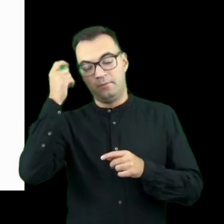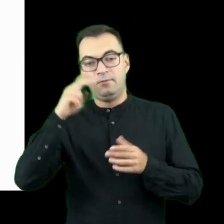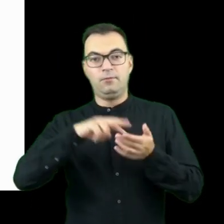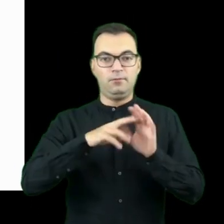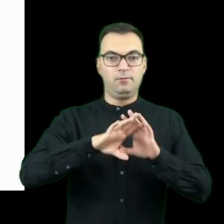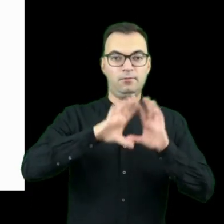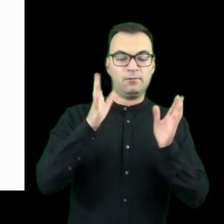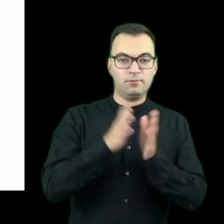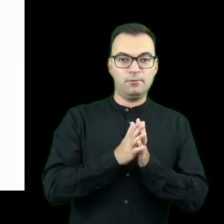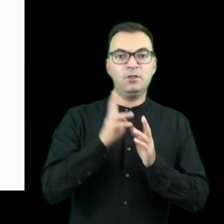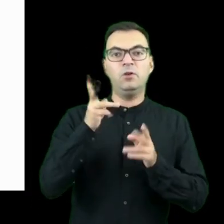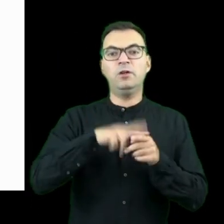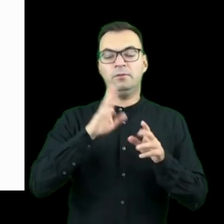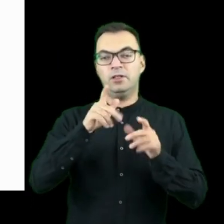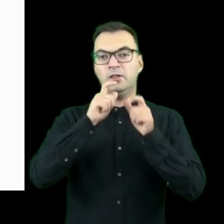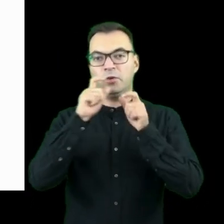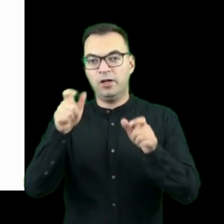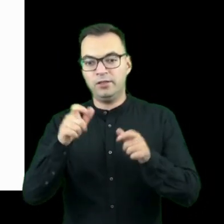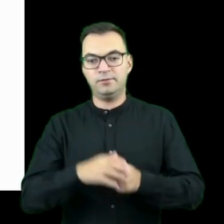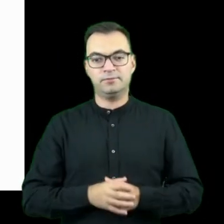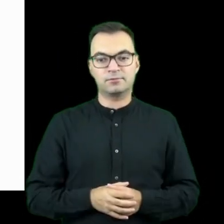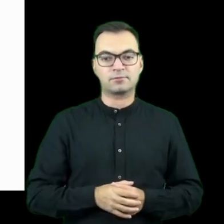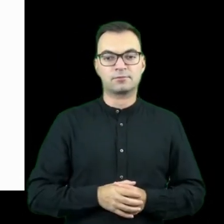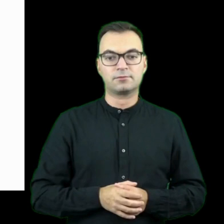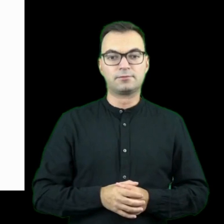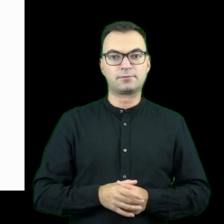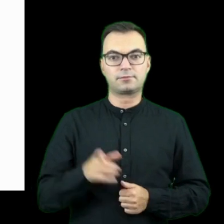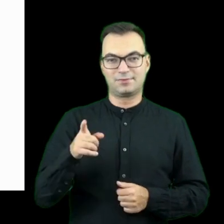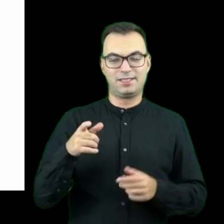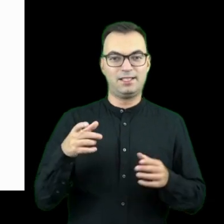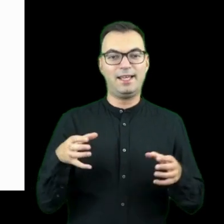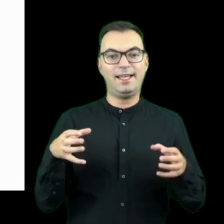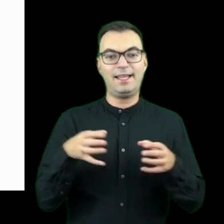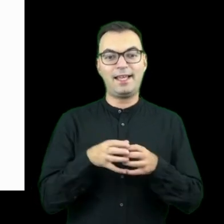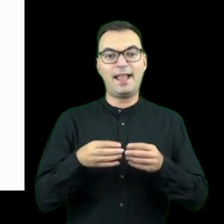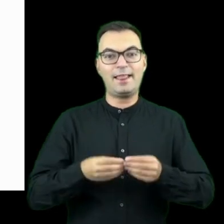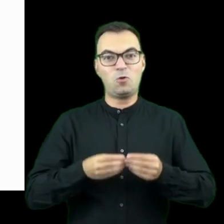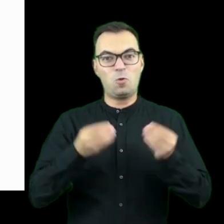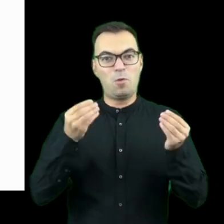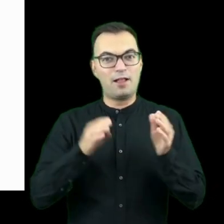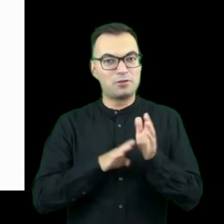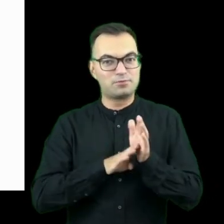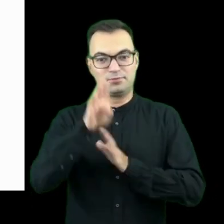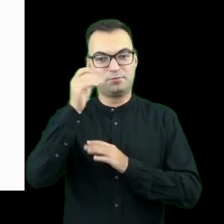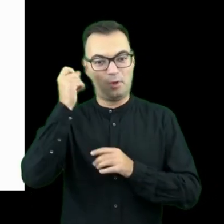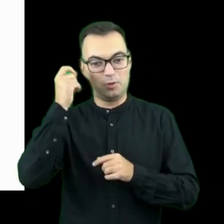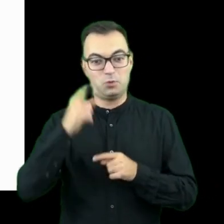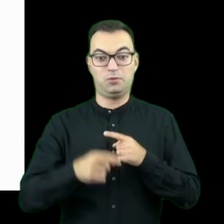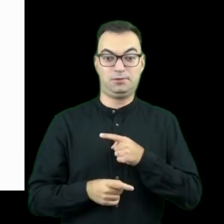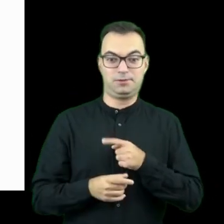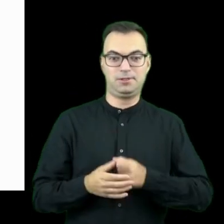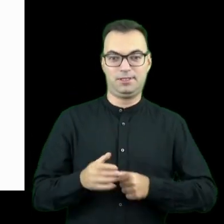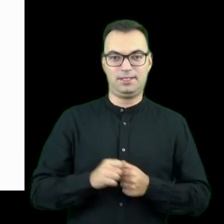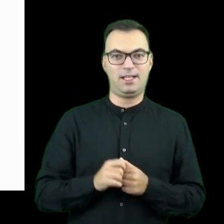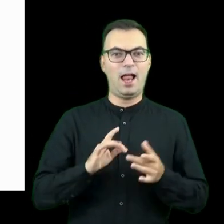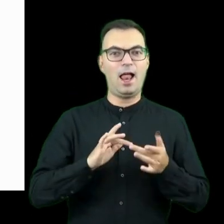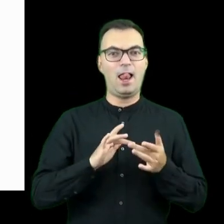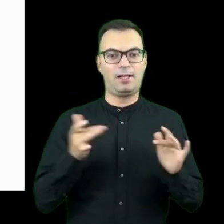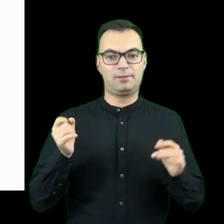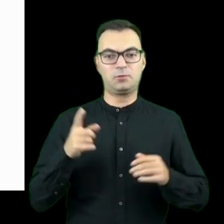przygotujecie i zgłosicie do inkubatora pomysłów, macie stronę tutaj plus na czacie link,